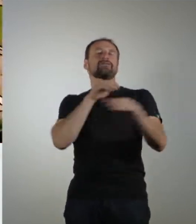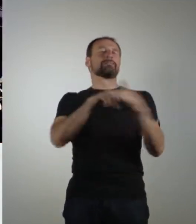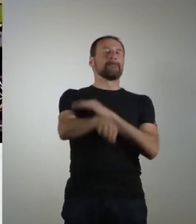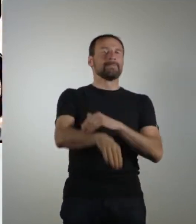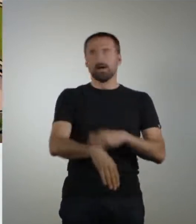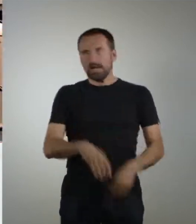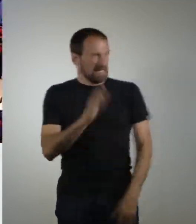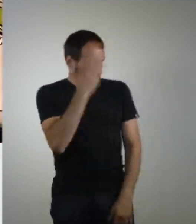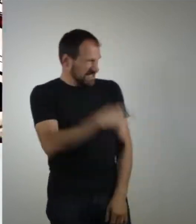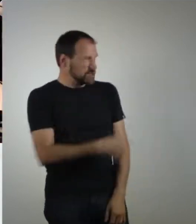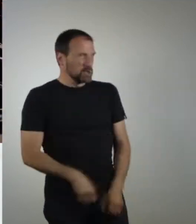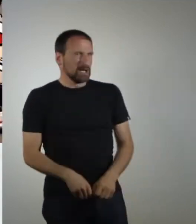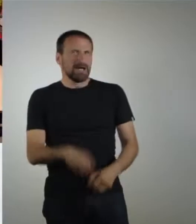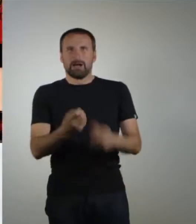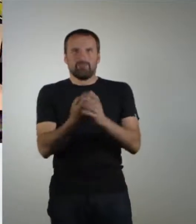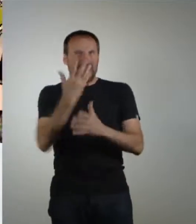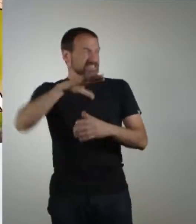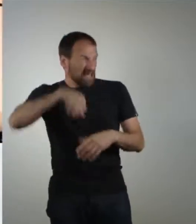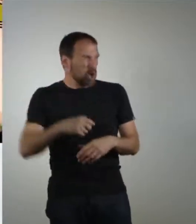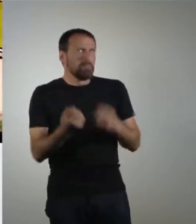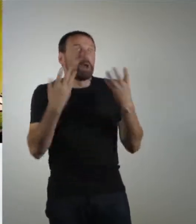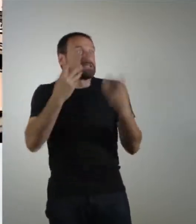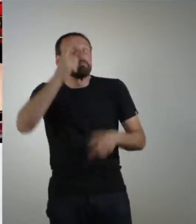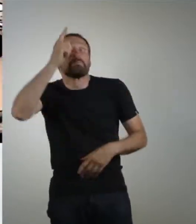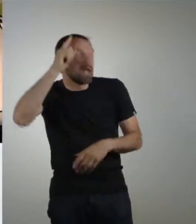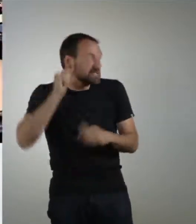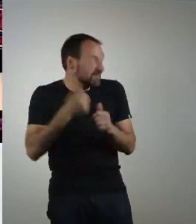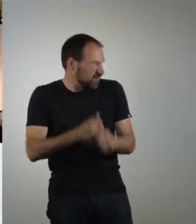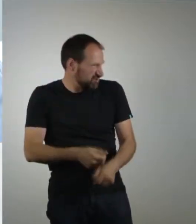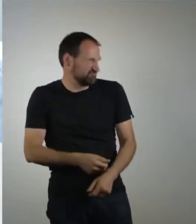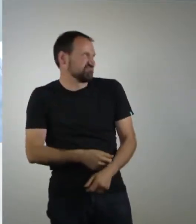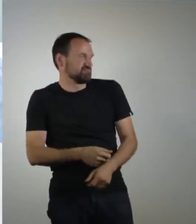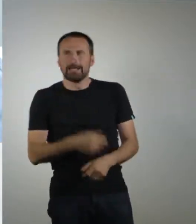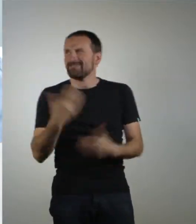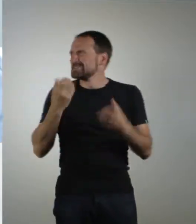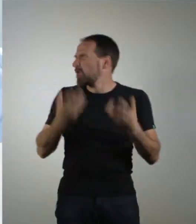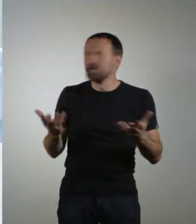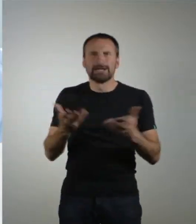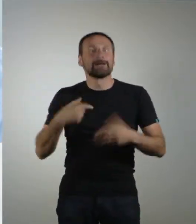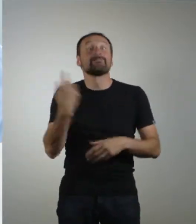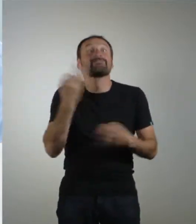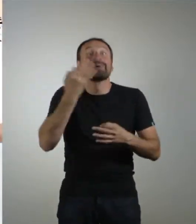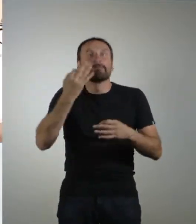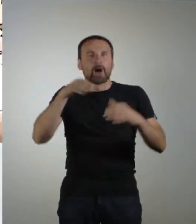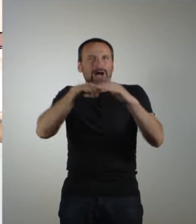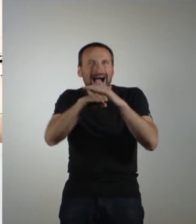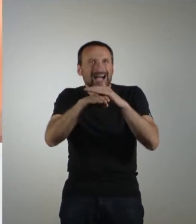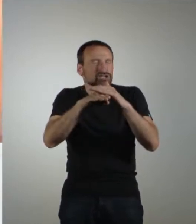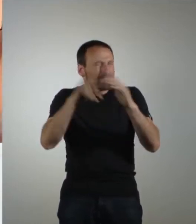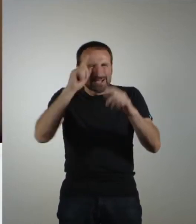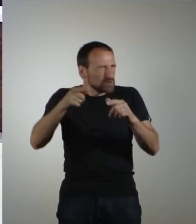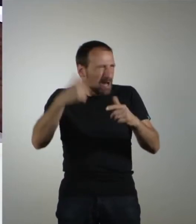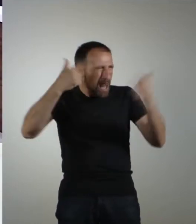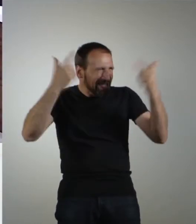Kennst du das? Du klaust die Pflanze und plötzlich wirst du von den Bullen verfolgen! Was ist denn hier bitte los? Wir brauchen eine Garage! Du weißt schon, Lackiererei! Ein Hochauf